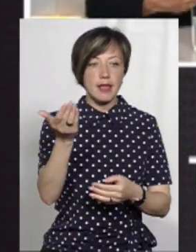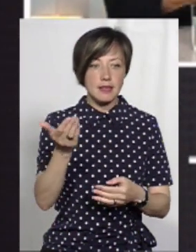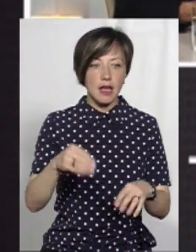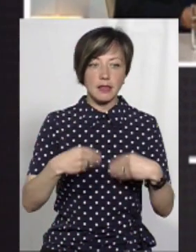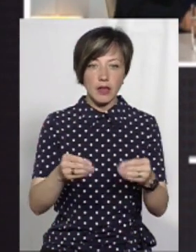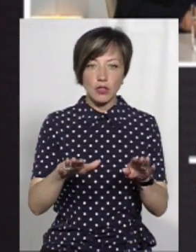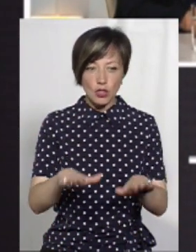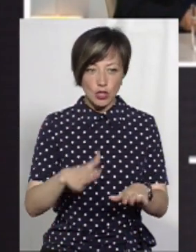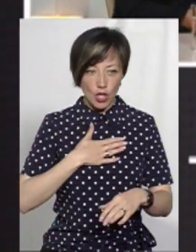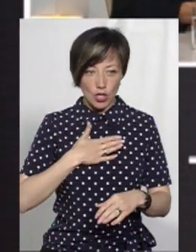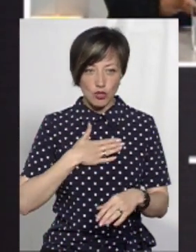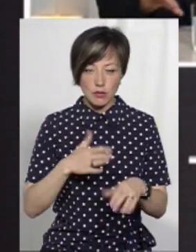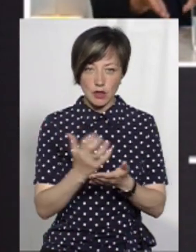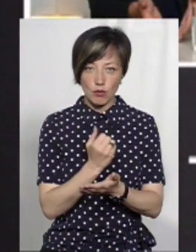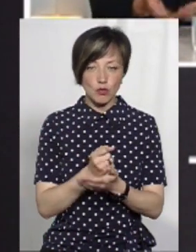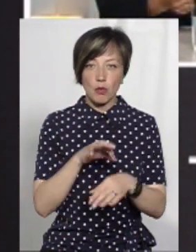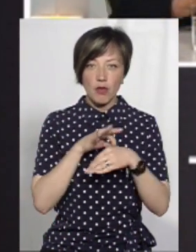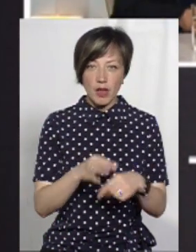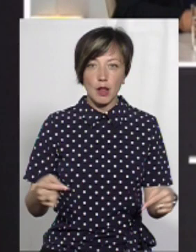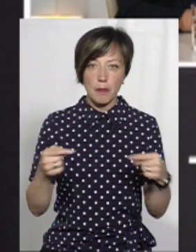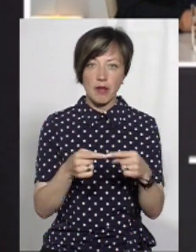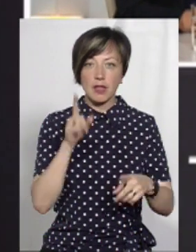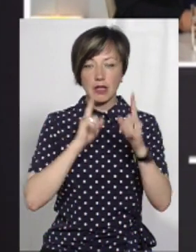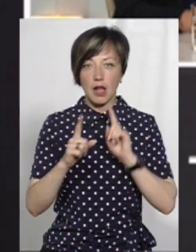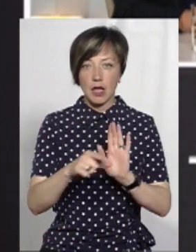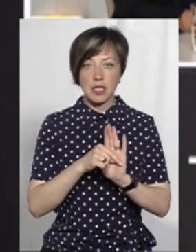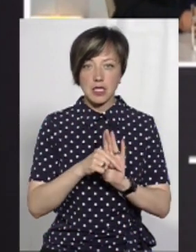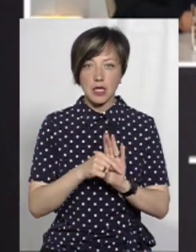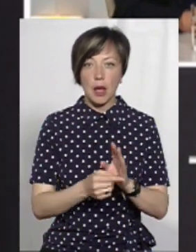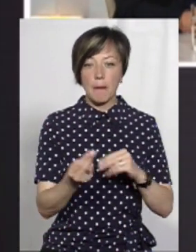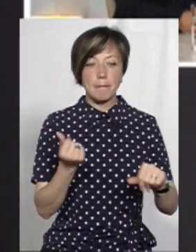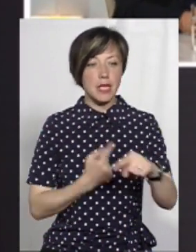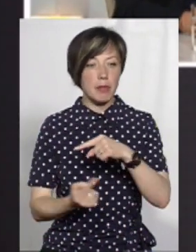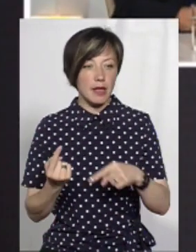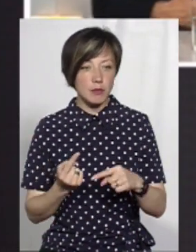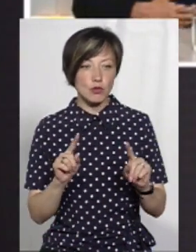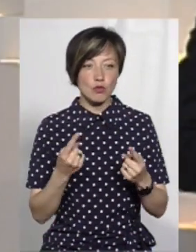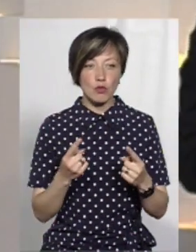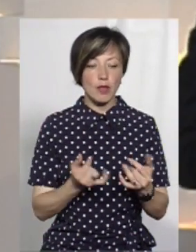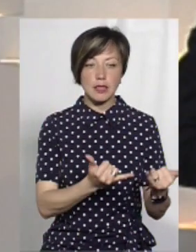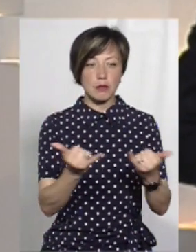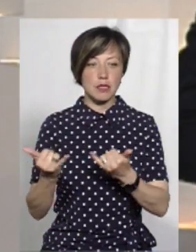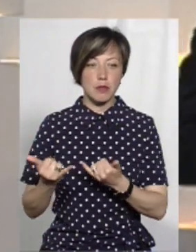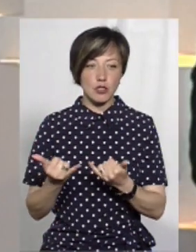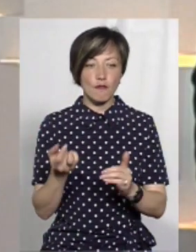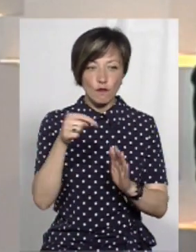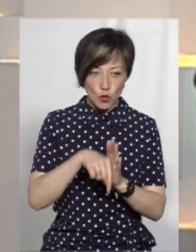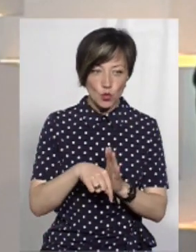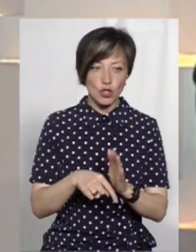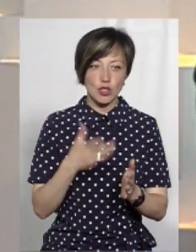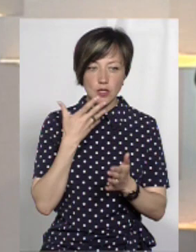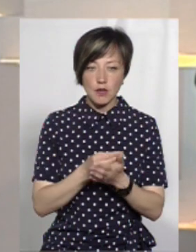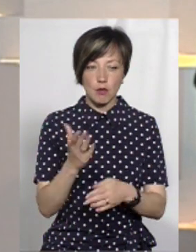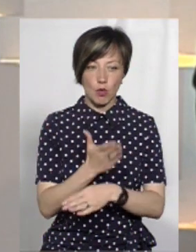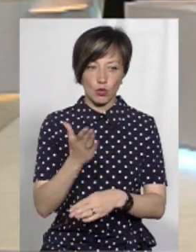а не давати нашим заробити? Чому ви не провели певні наради з підприємцями? Чому ви не запезпечили внутрішній